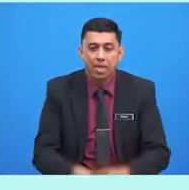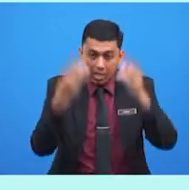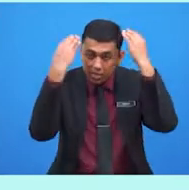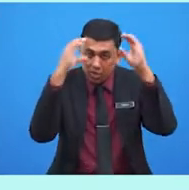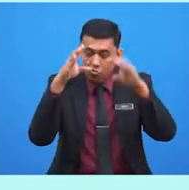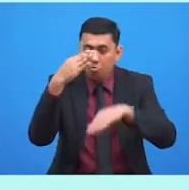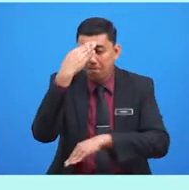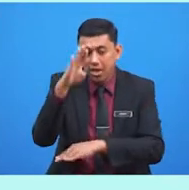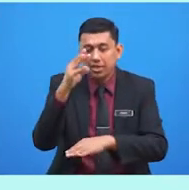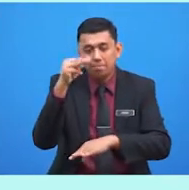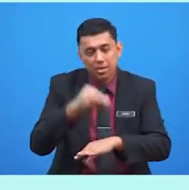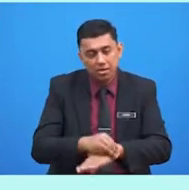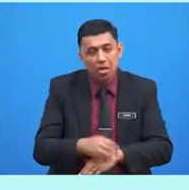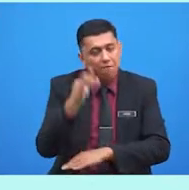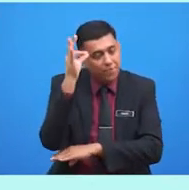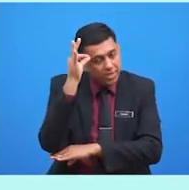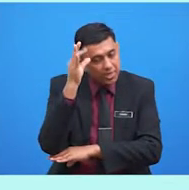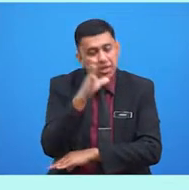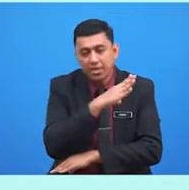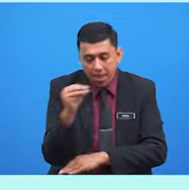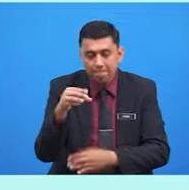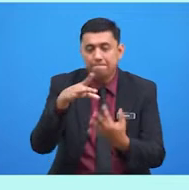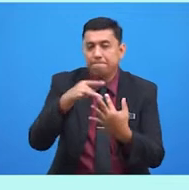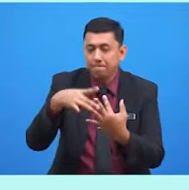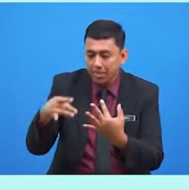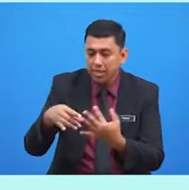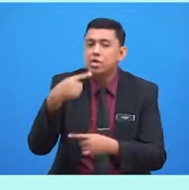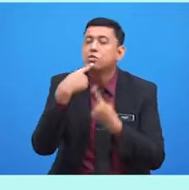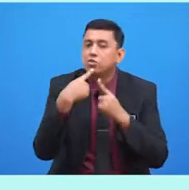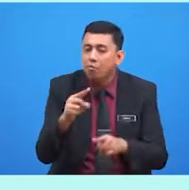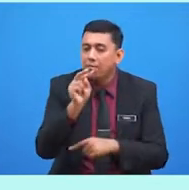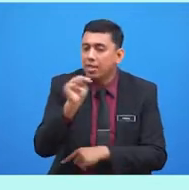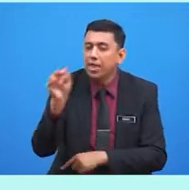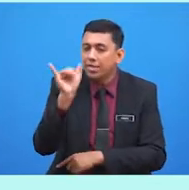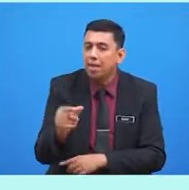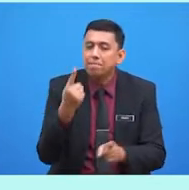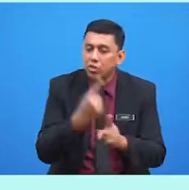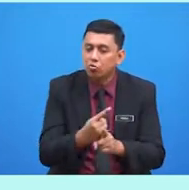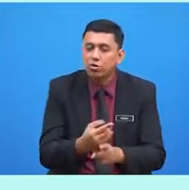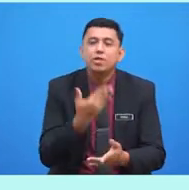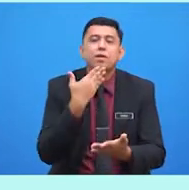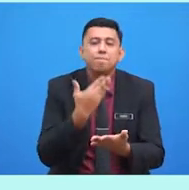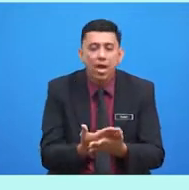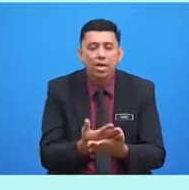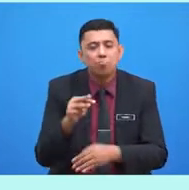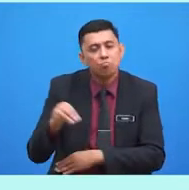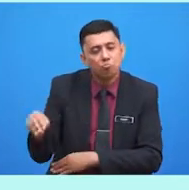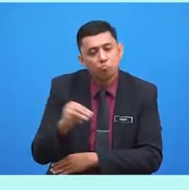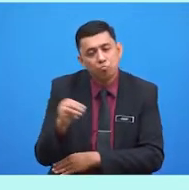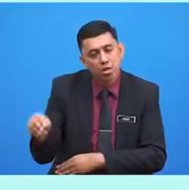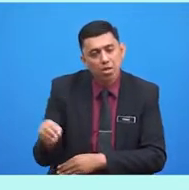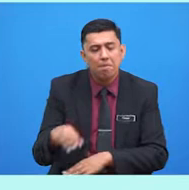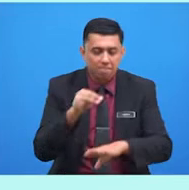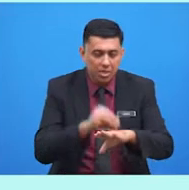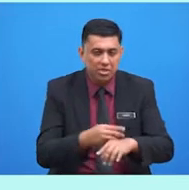fikir dan pilih jawapan yang betul. Baik, murid-murid, masa